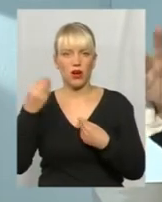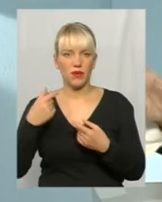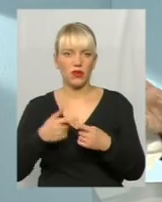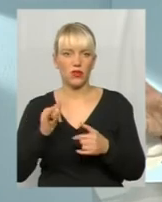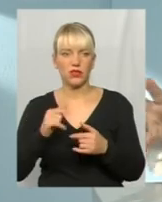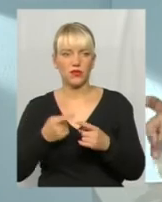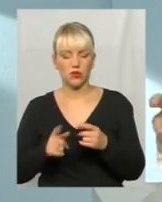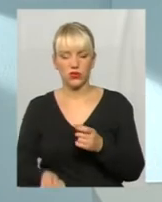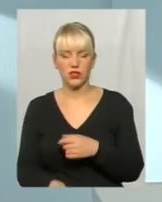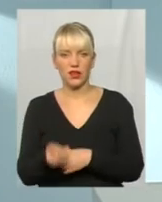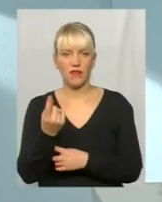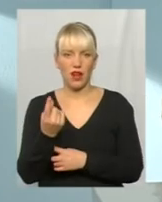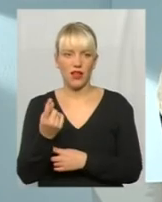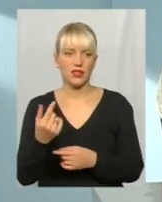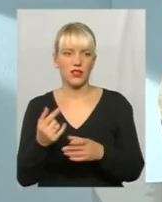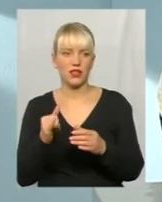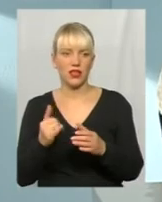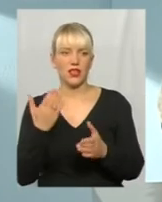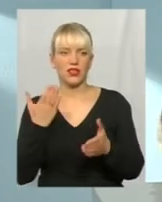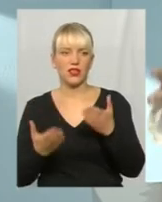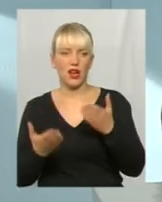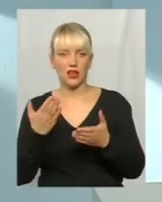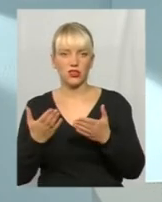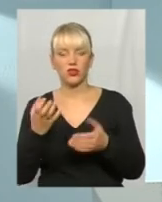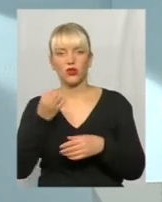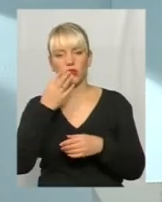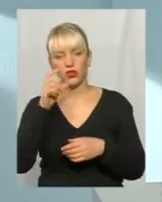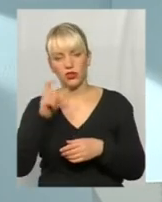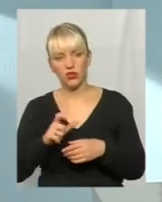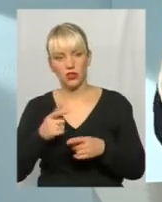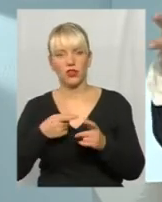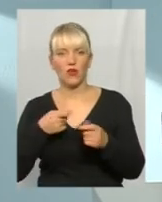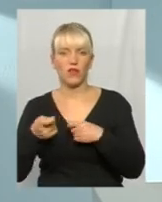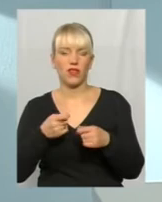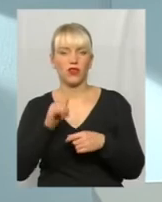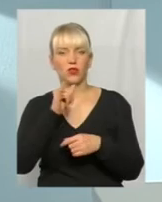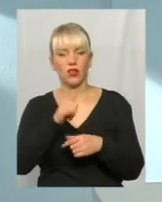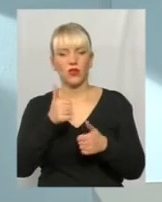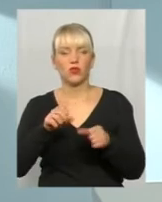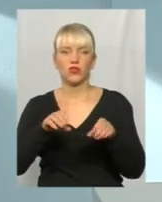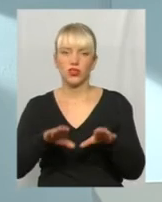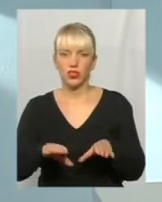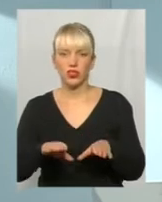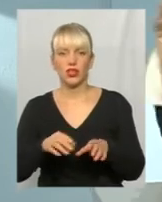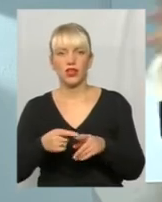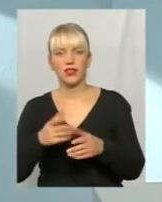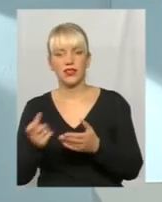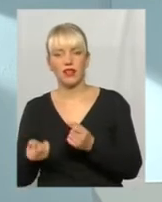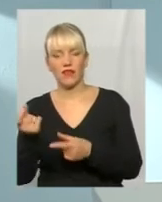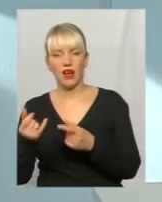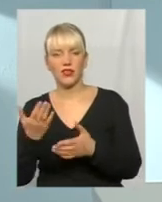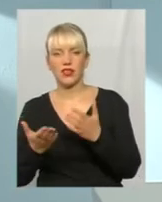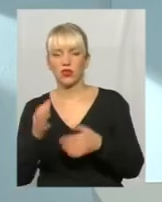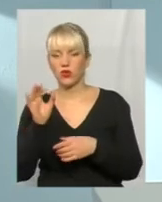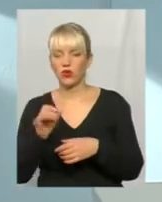з'являється. І якщо хороша людина у владі, то в неї хороші рішення з'являються. Якщо людина мені не